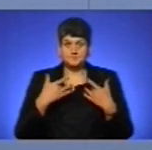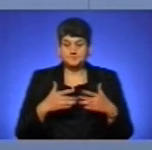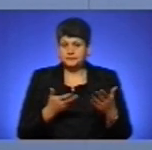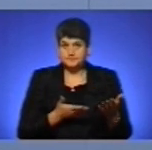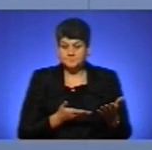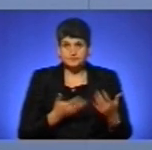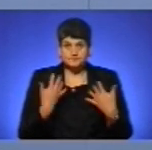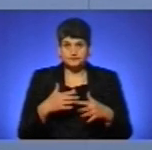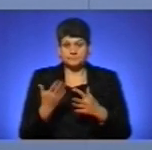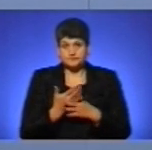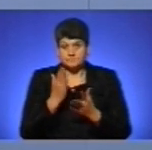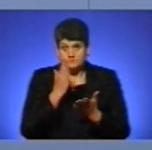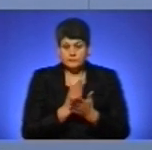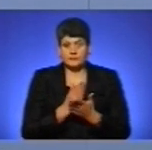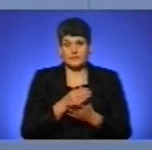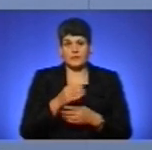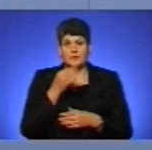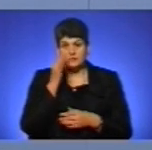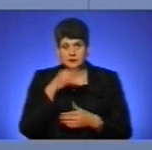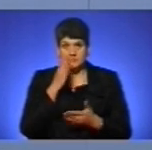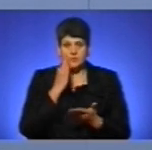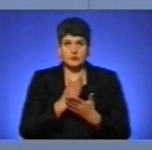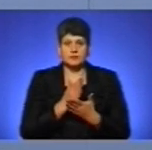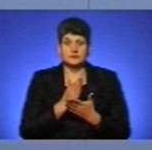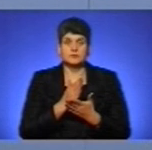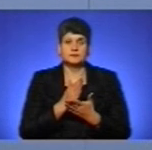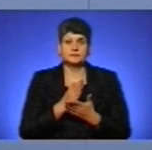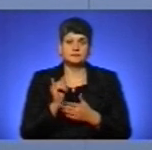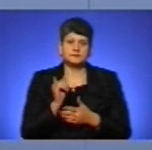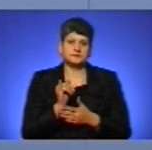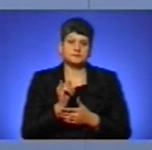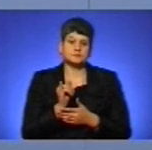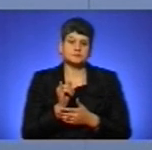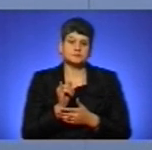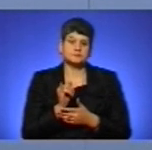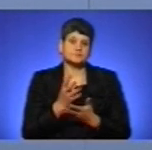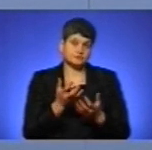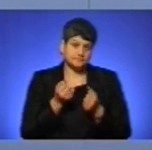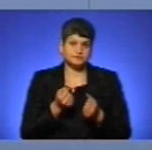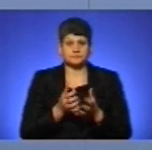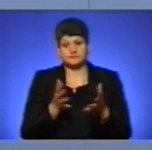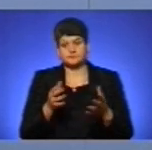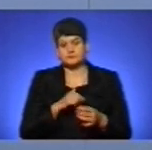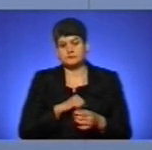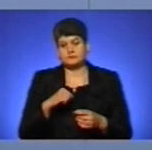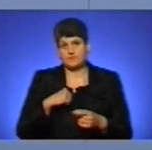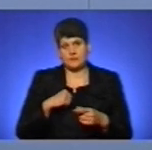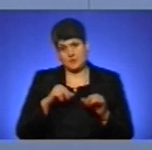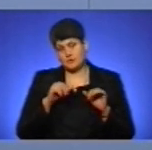має вже пільги, має якийсь життєвий досвід і далі вже приймає більш самостійні рішення.